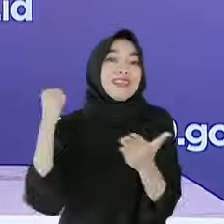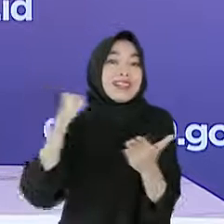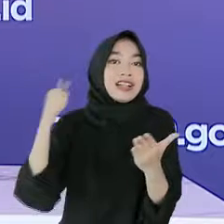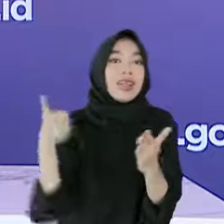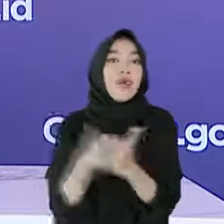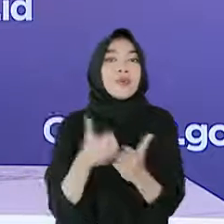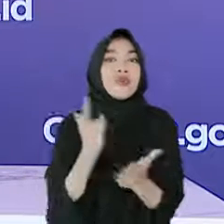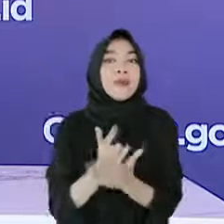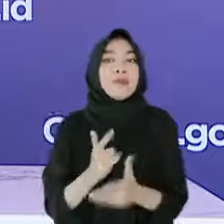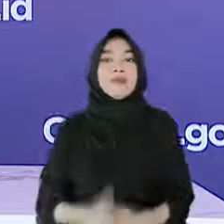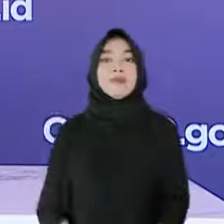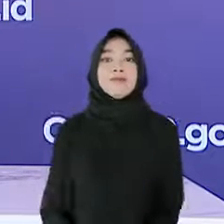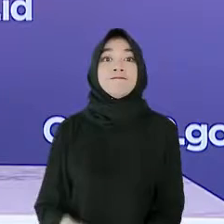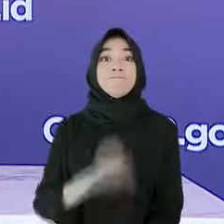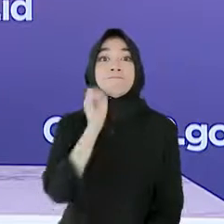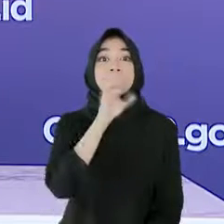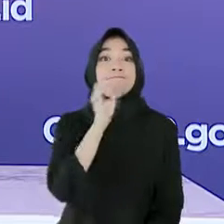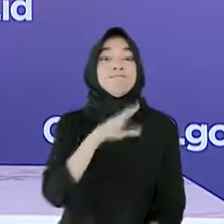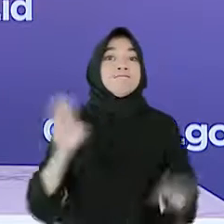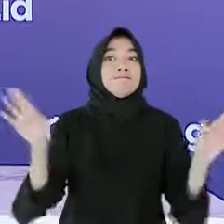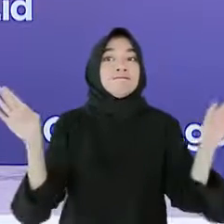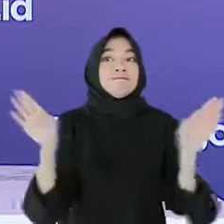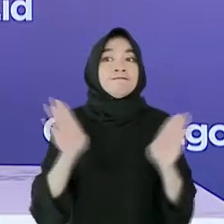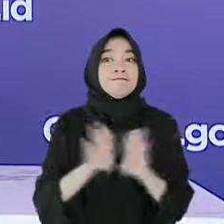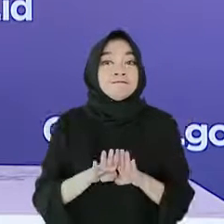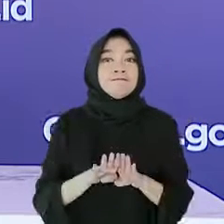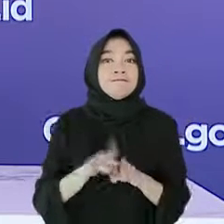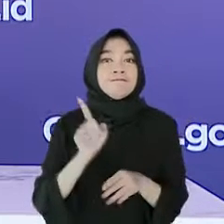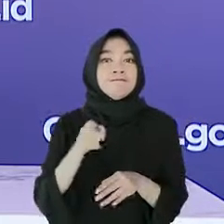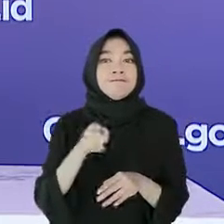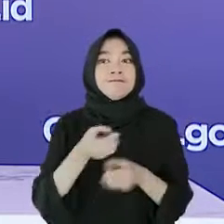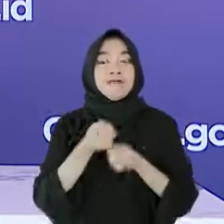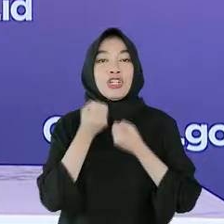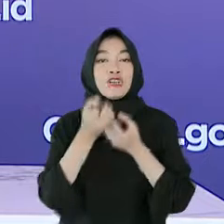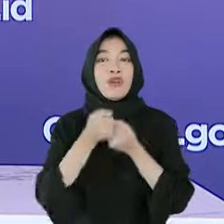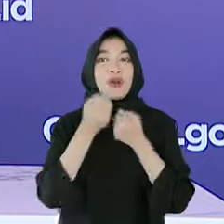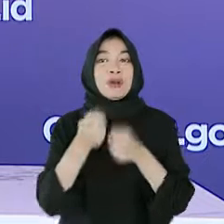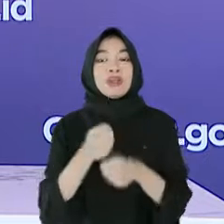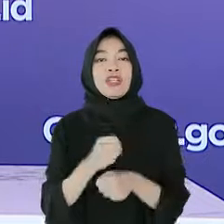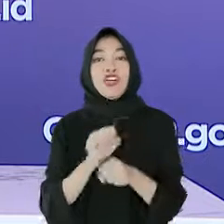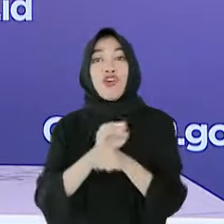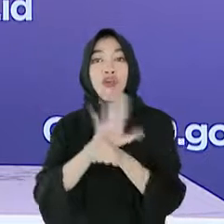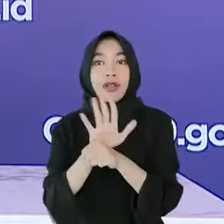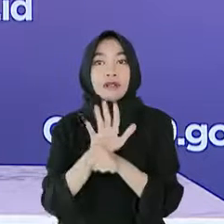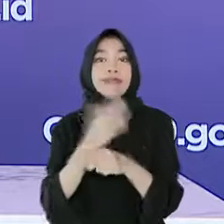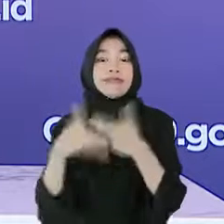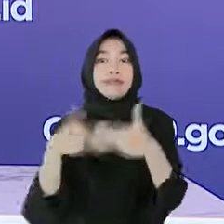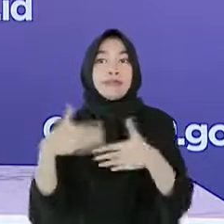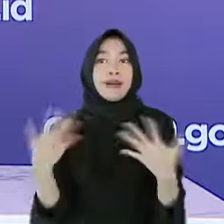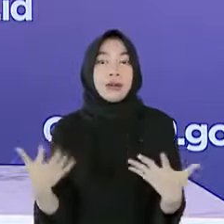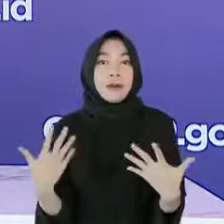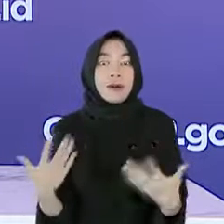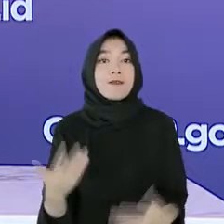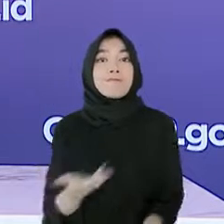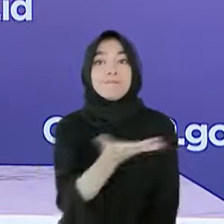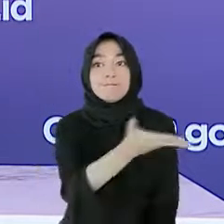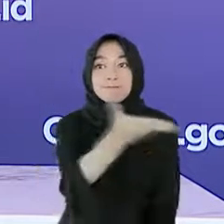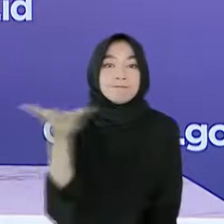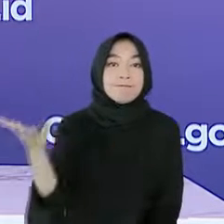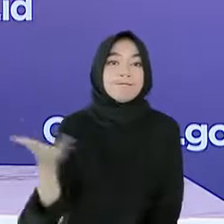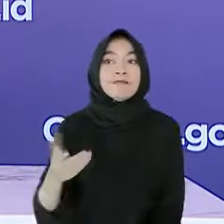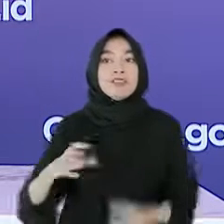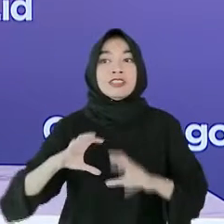Sebagai penutup, saya ingin menyampaikan informasi terkini terkait COVID-19. Saya meminta kepada